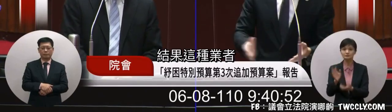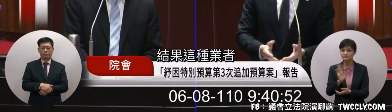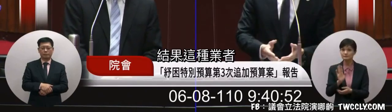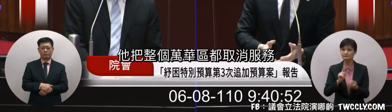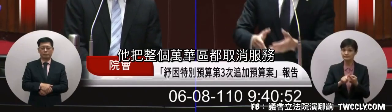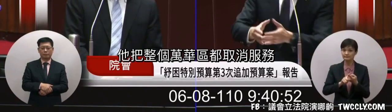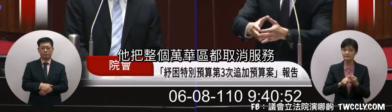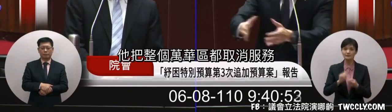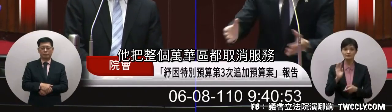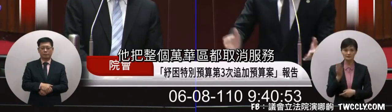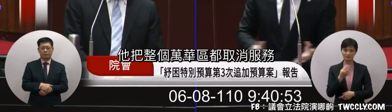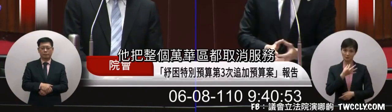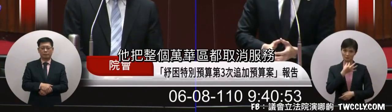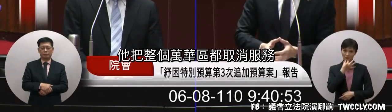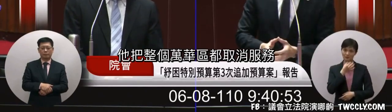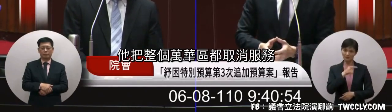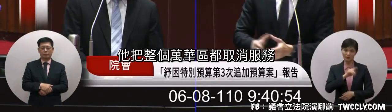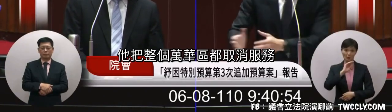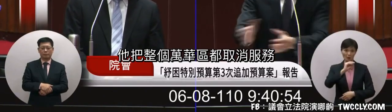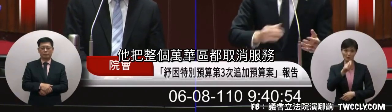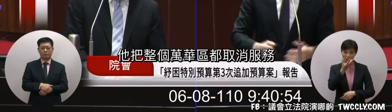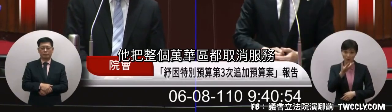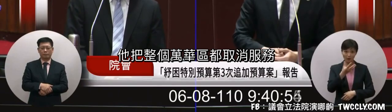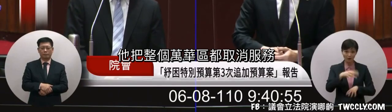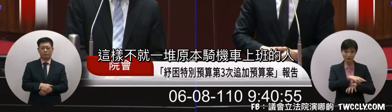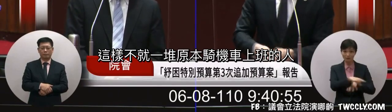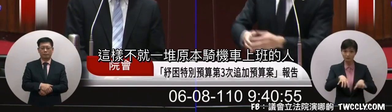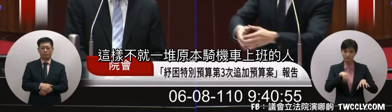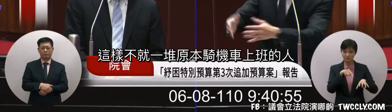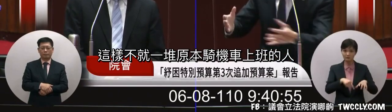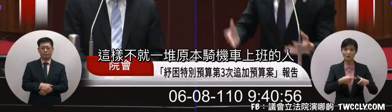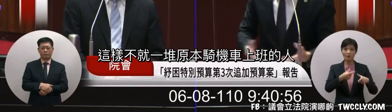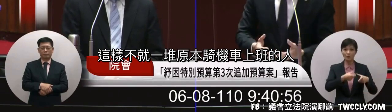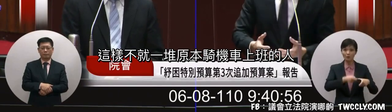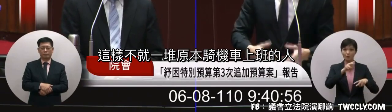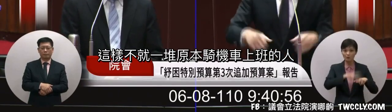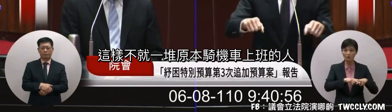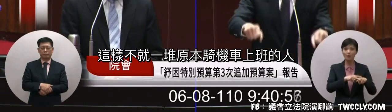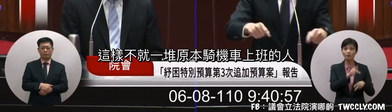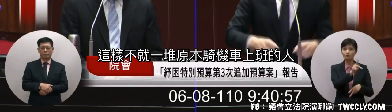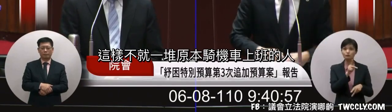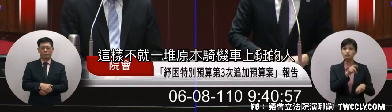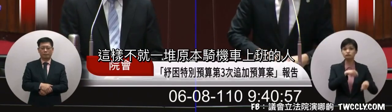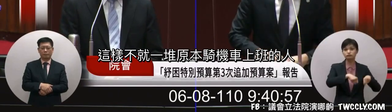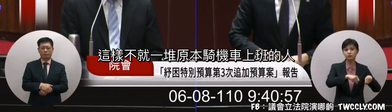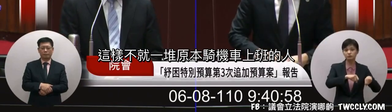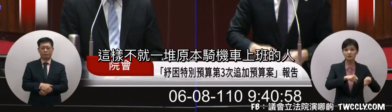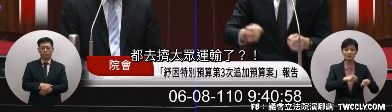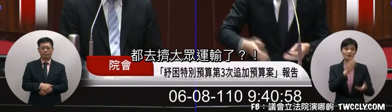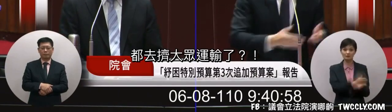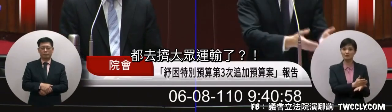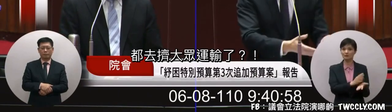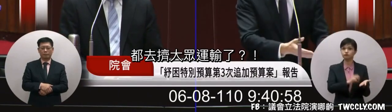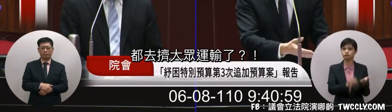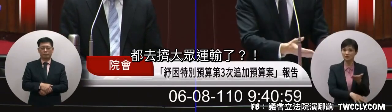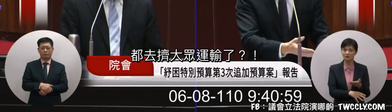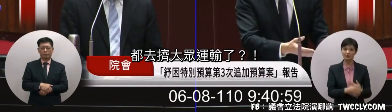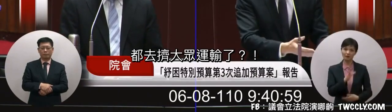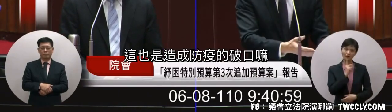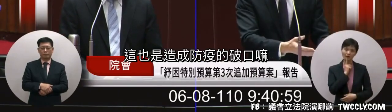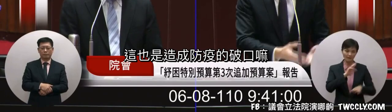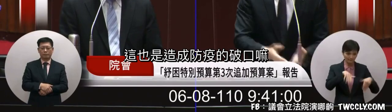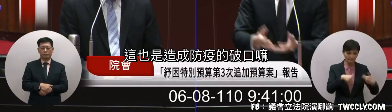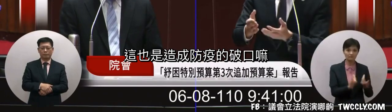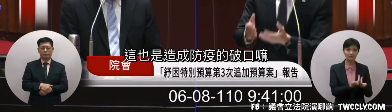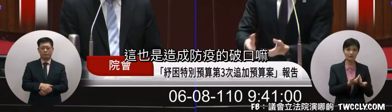這種業者他把整個萬華區都出銷服務這樣不就一堆本來是騎機車去上班的人都去租台重文書